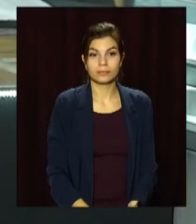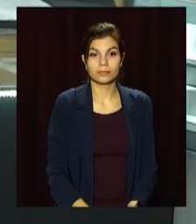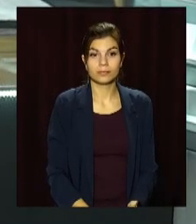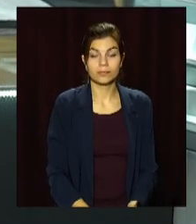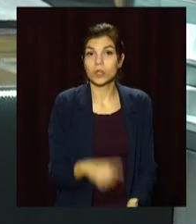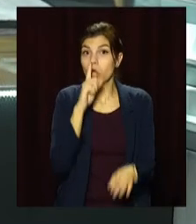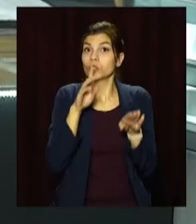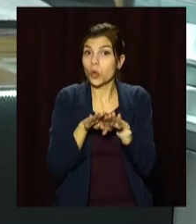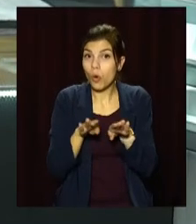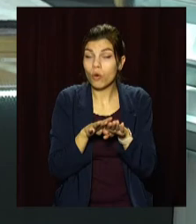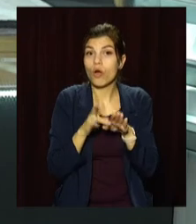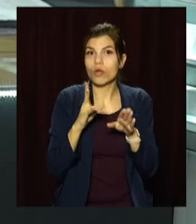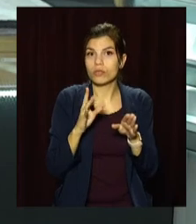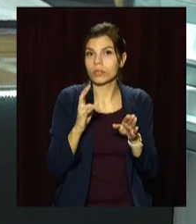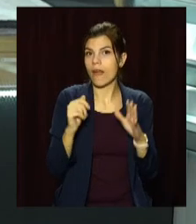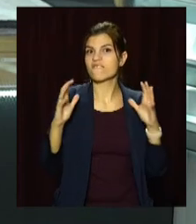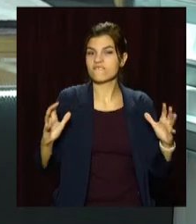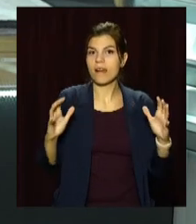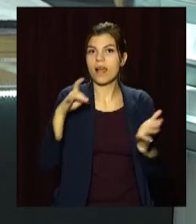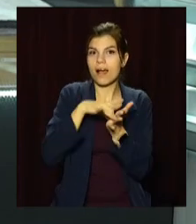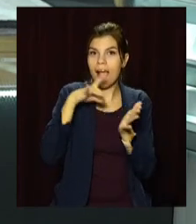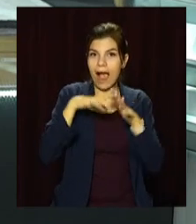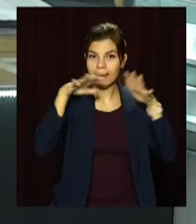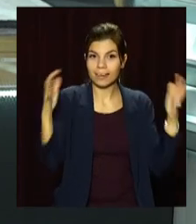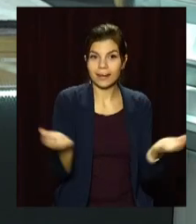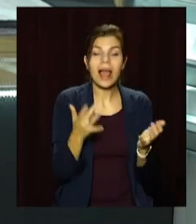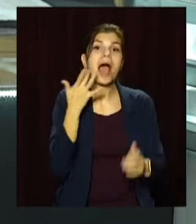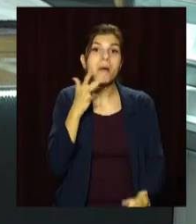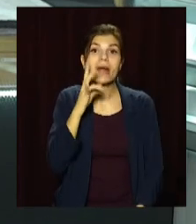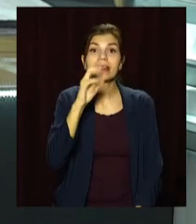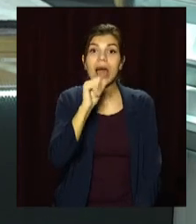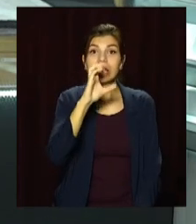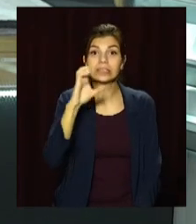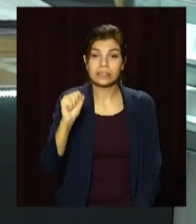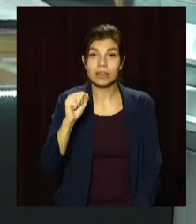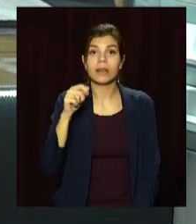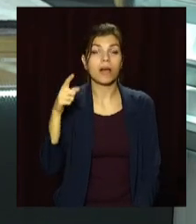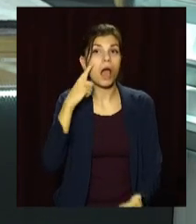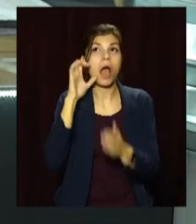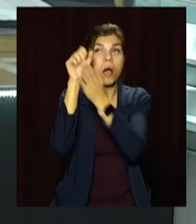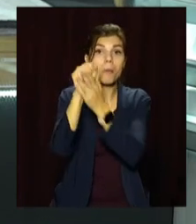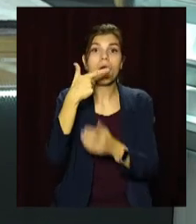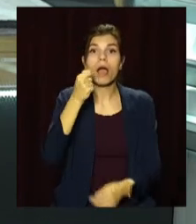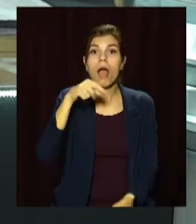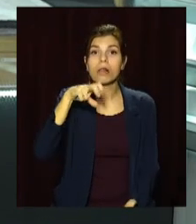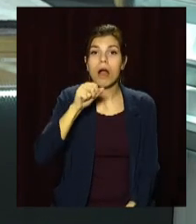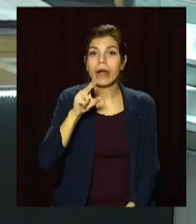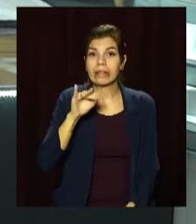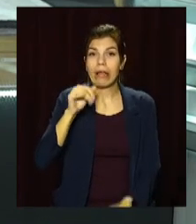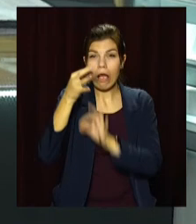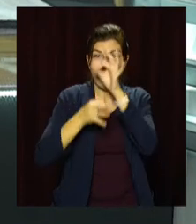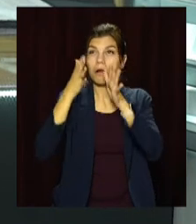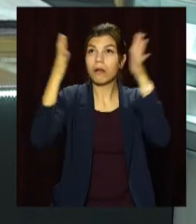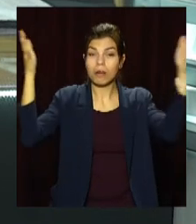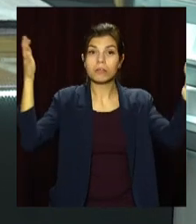Схожі на великий гарбуз. Американське космічне агентство НАСА виявило дві галактики незвичайної форми в процесі